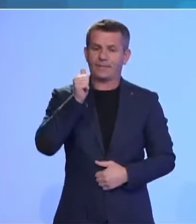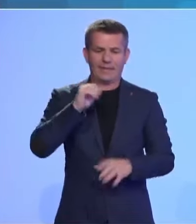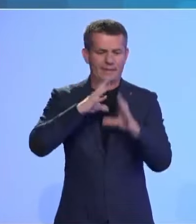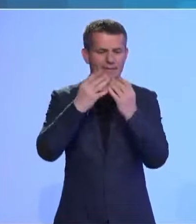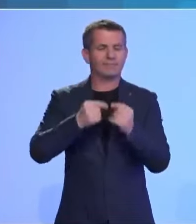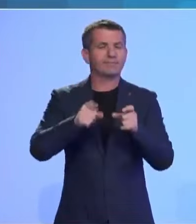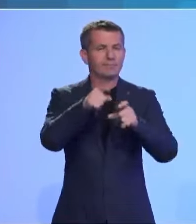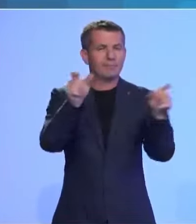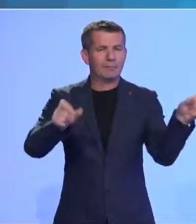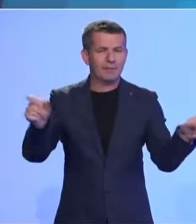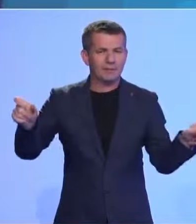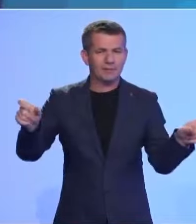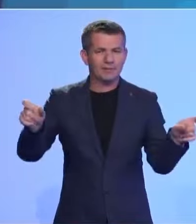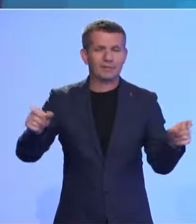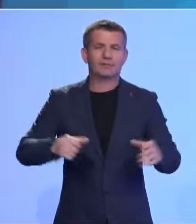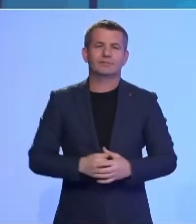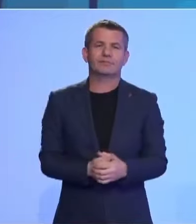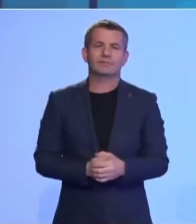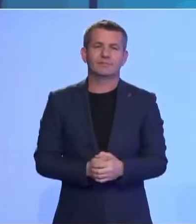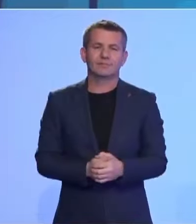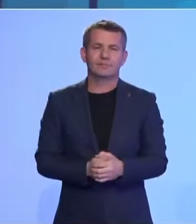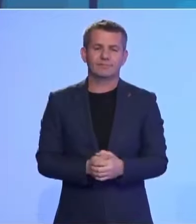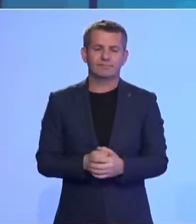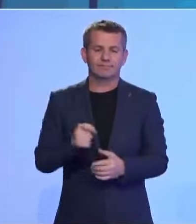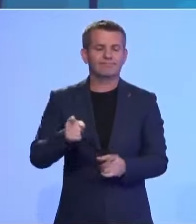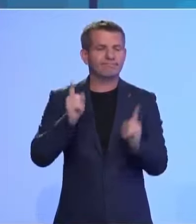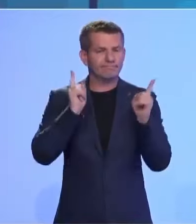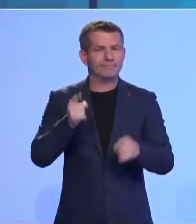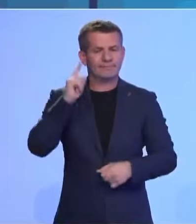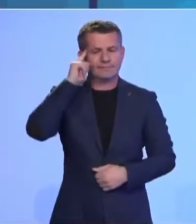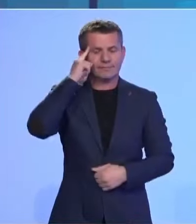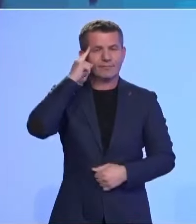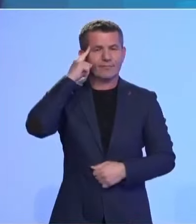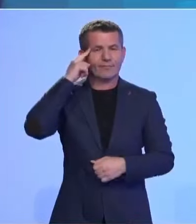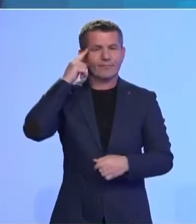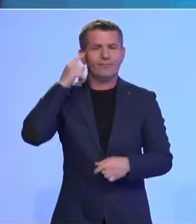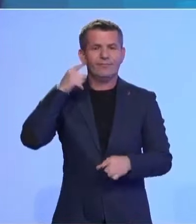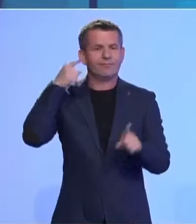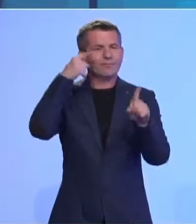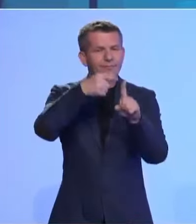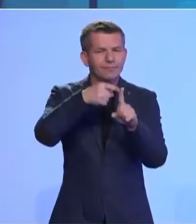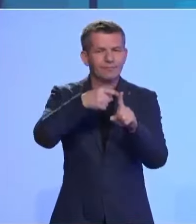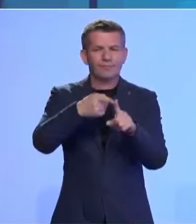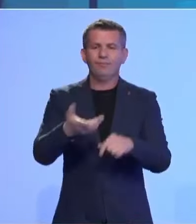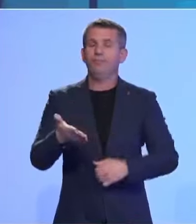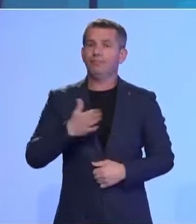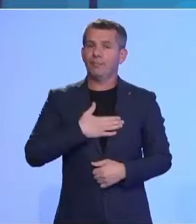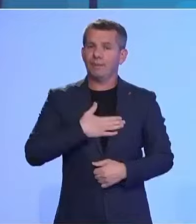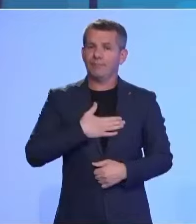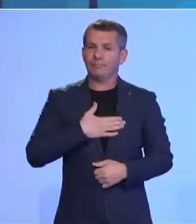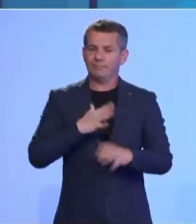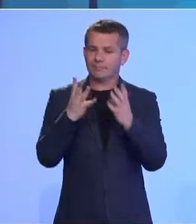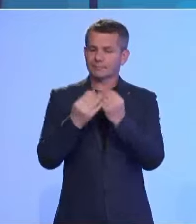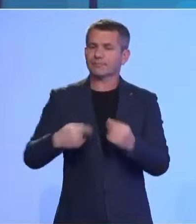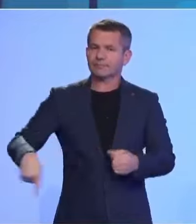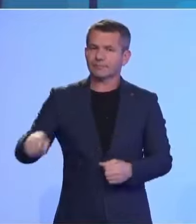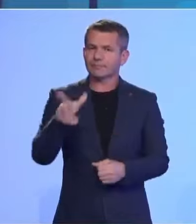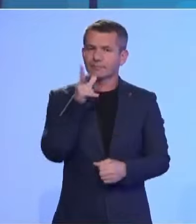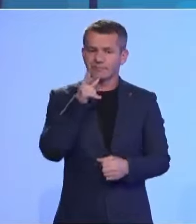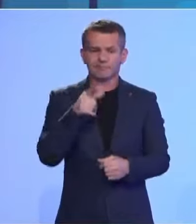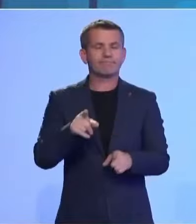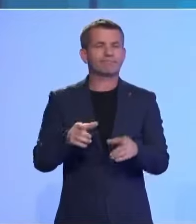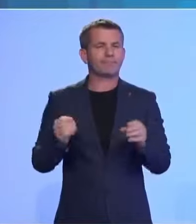duhet që të ripër kushtohet edhe të ripër sëres e zotime tona për të shërbjur